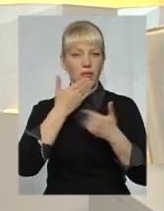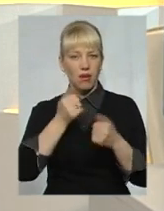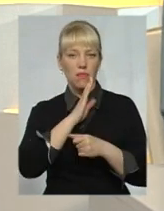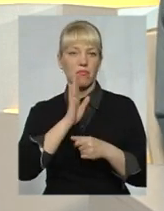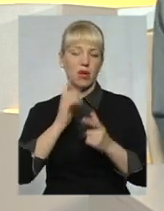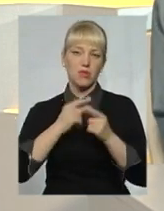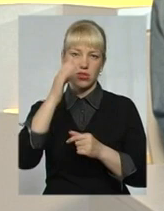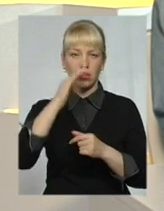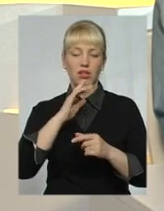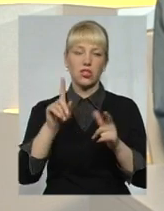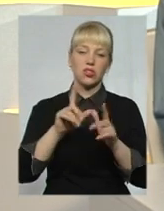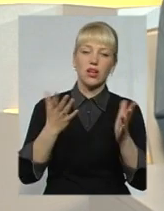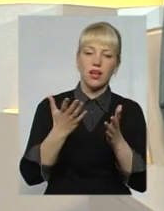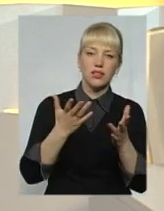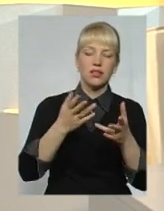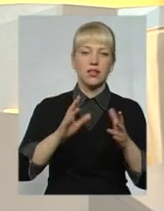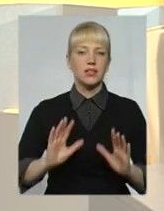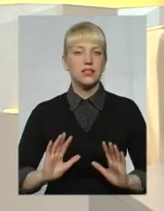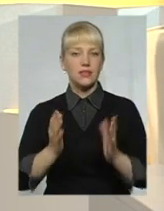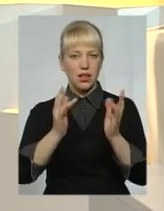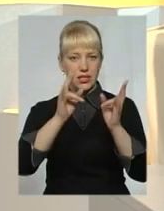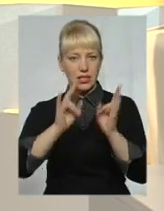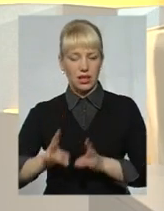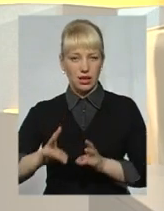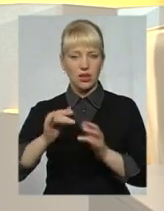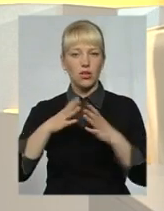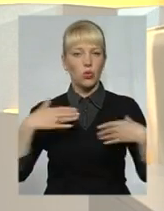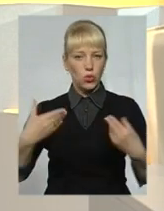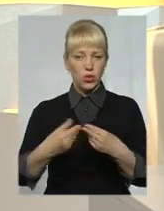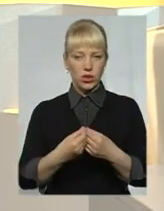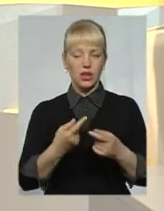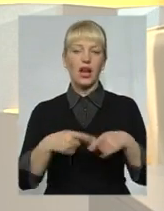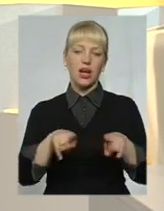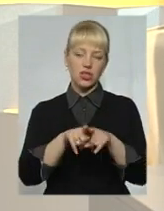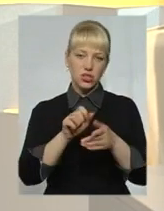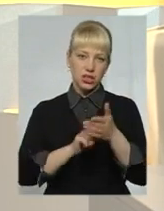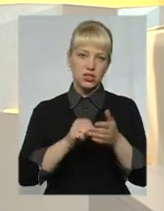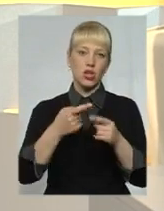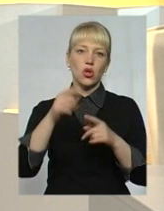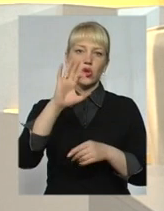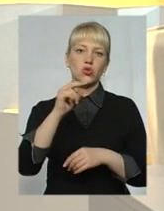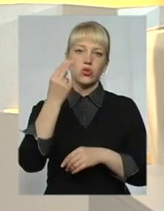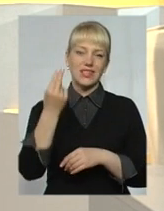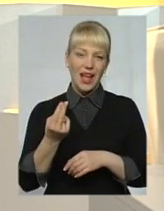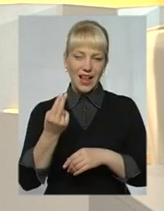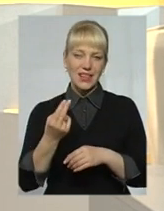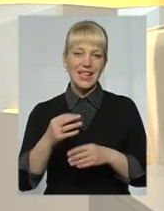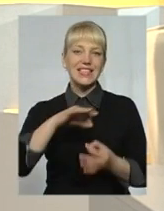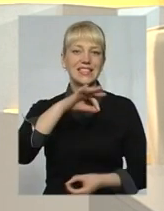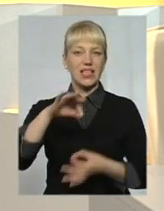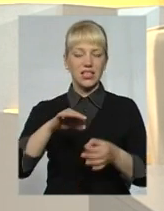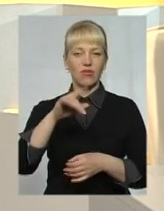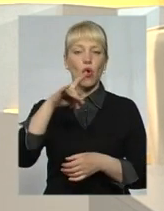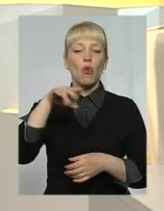те, що сталася якась трагедія в родині, а через таке явище, соціальне сирідство. Про соціальне